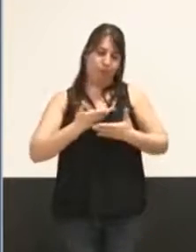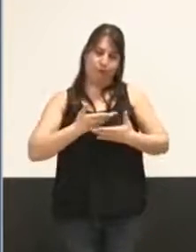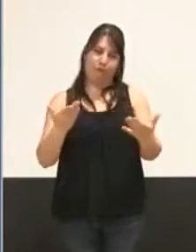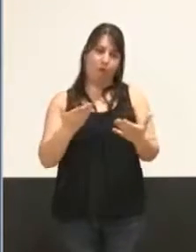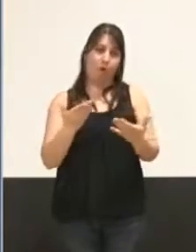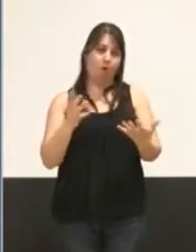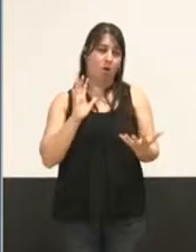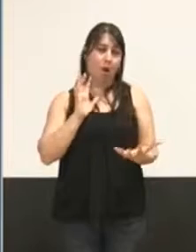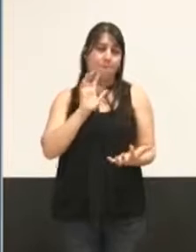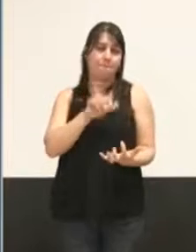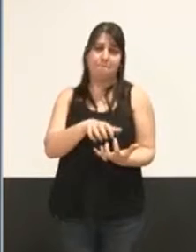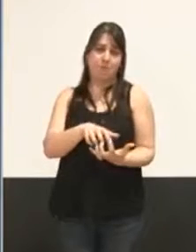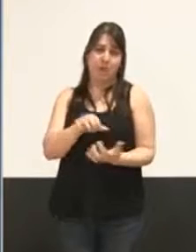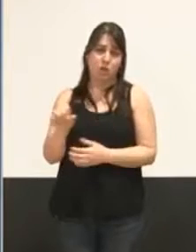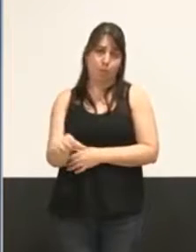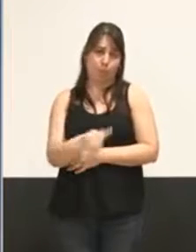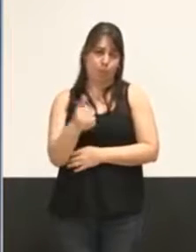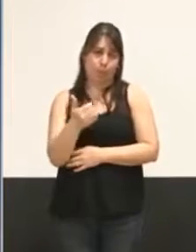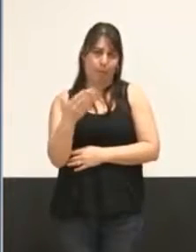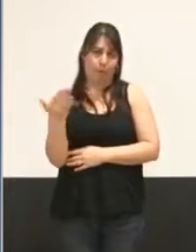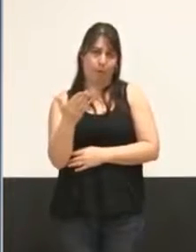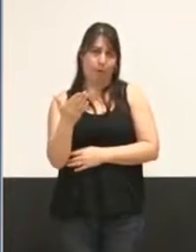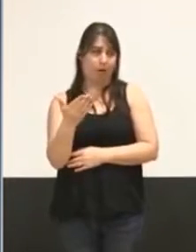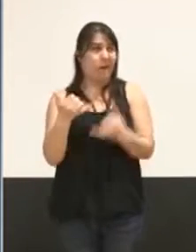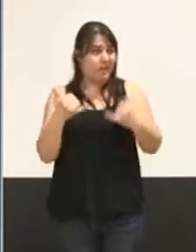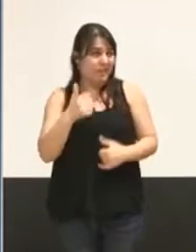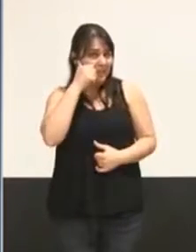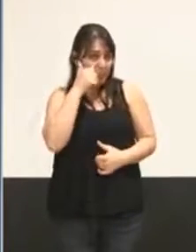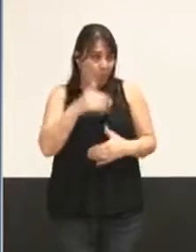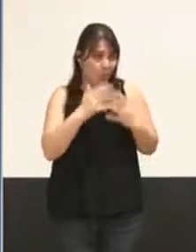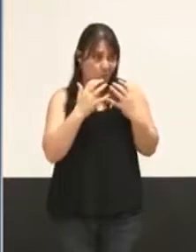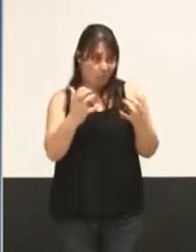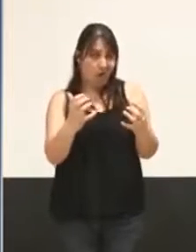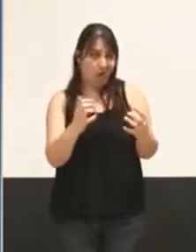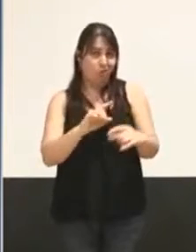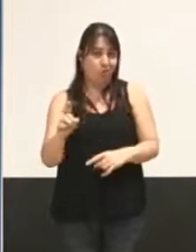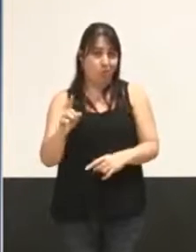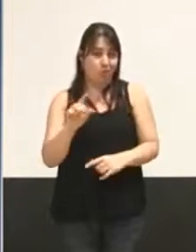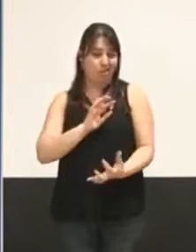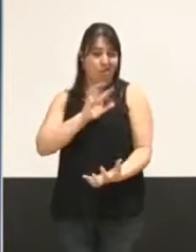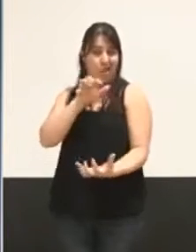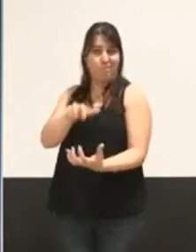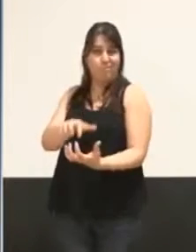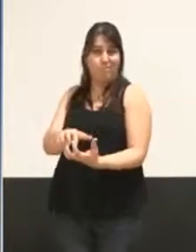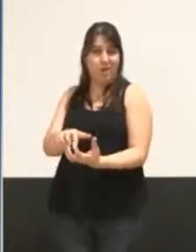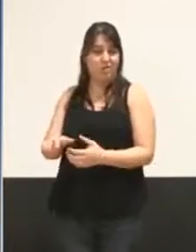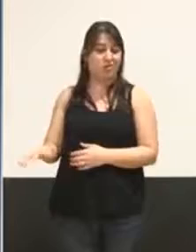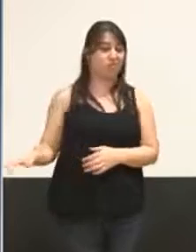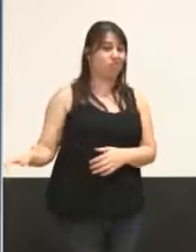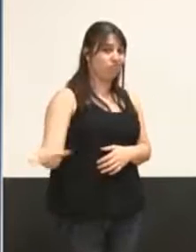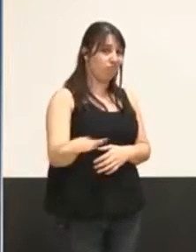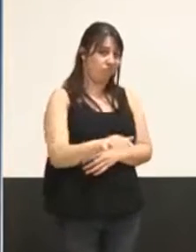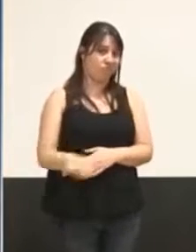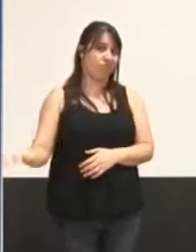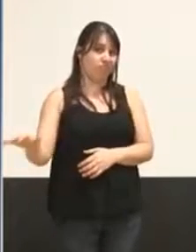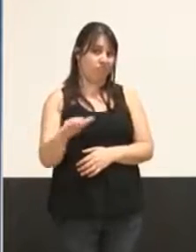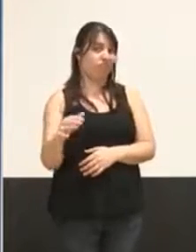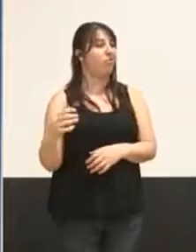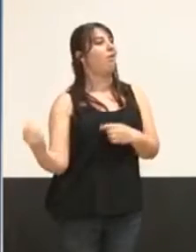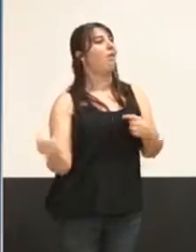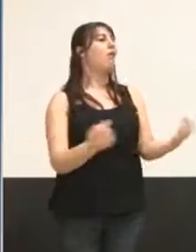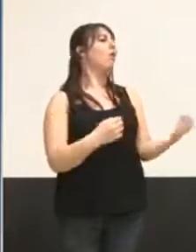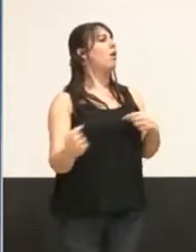d'abord non pas ceux qui sont dans cette Assemblée, mais celles et ceux qui sont les plus directement concernés, si nos débats